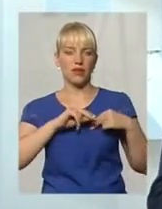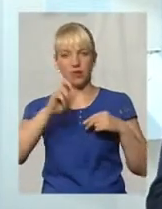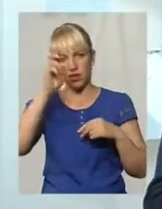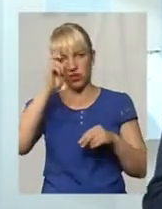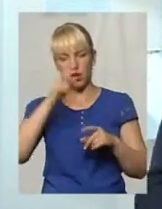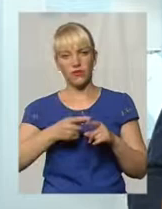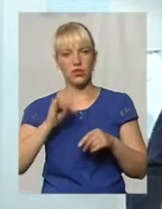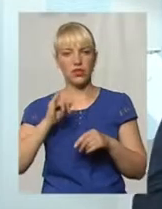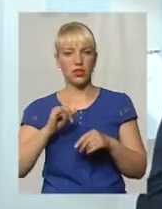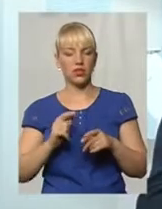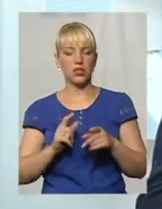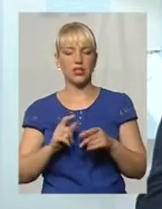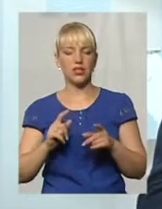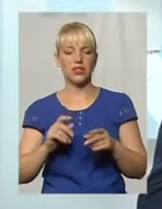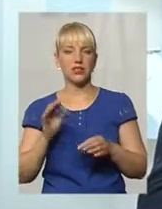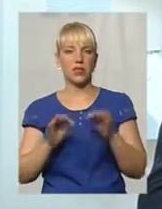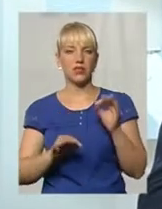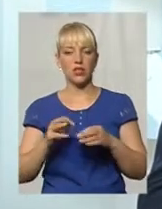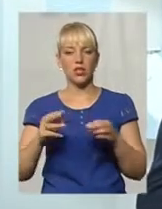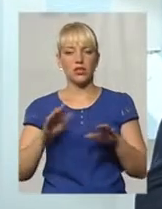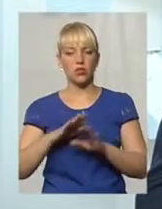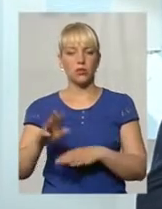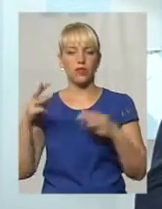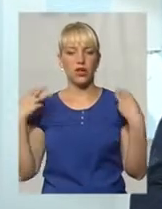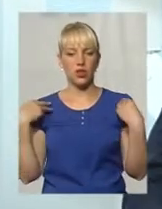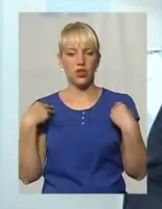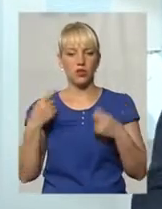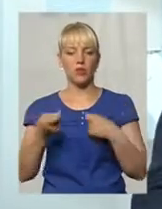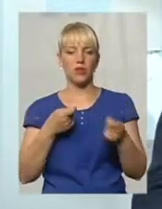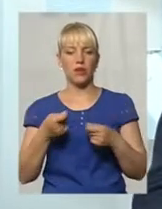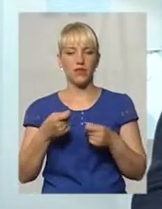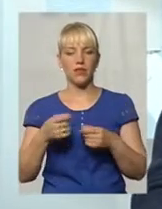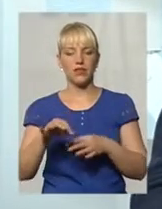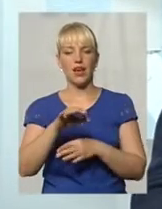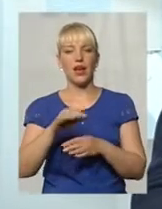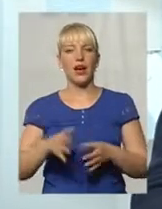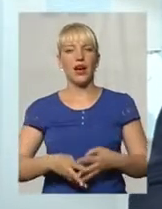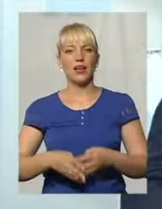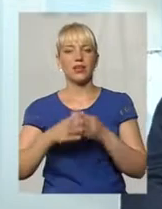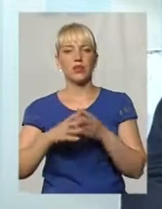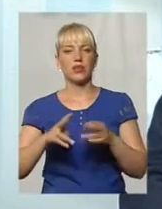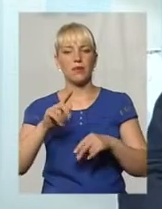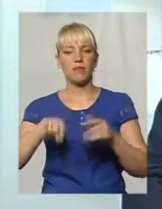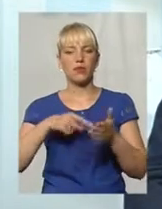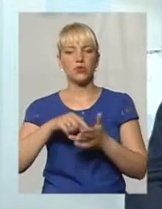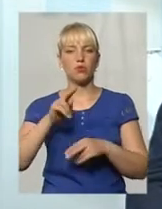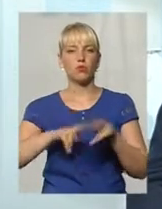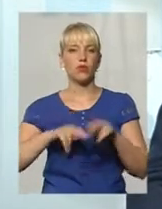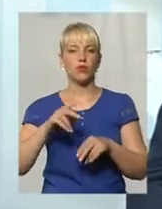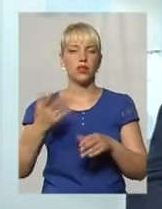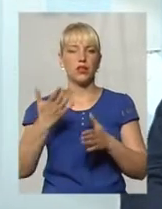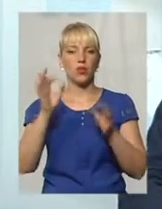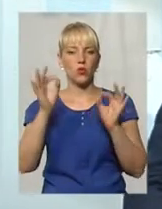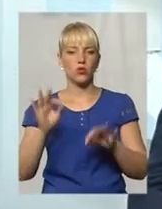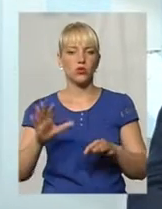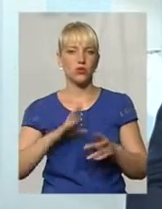Крім того, засуджено заступника начальника управління архітектури містобудування Хмельницької міської ради, який в тому році осінню був затриманий